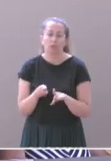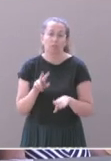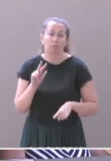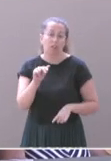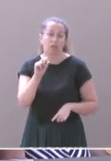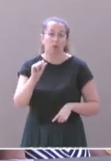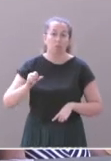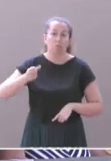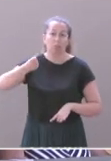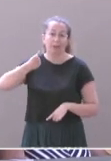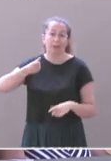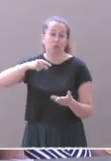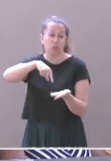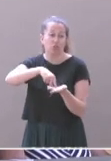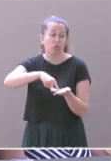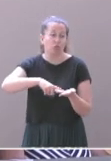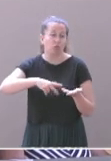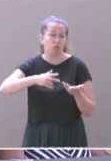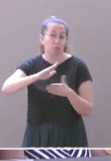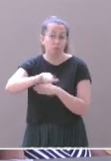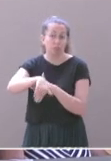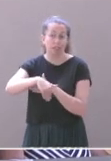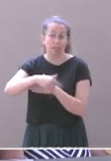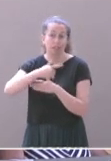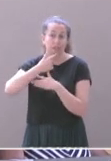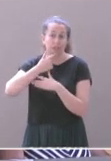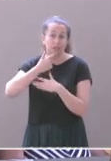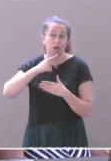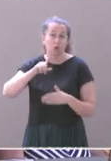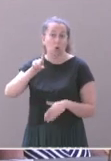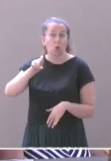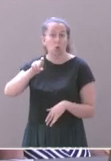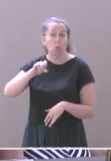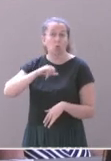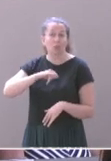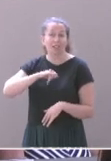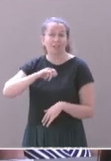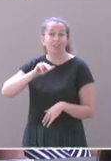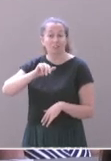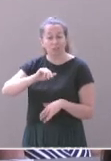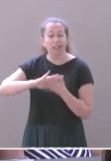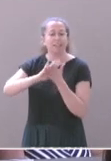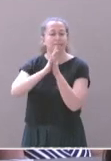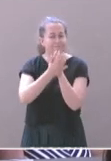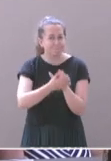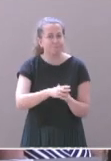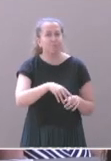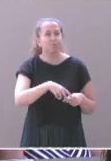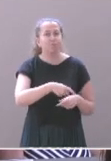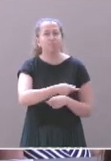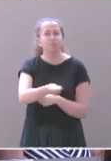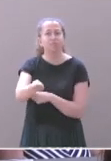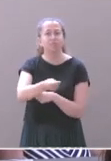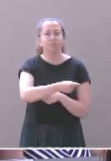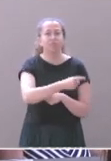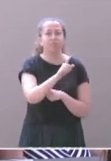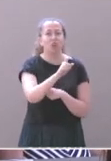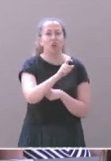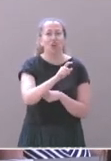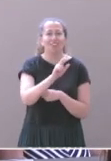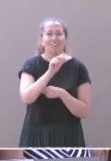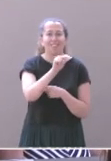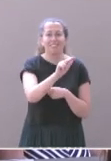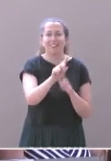totalité des eaux, disons, de toilettes seront réutilisées pour l'arrosage. Nous avons prévu également dans cet